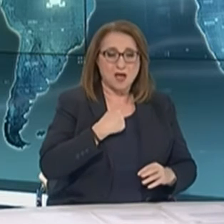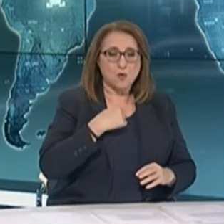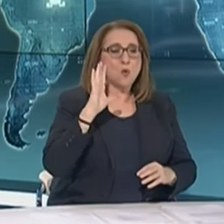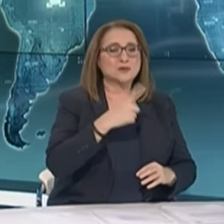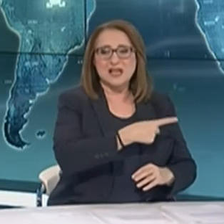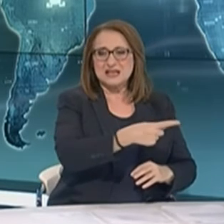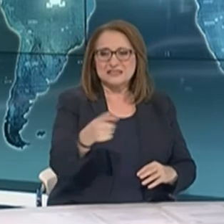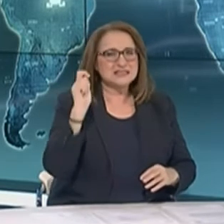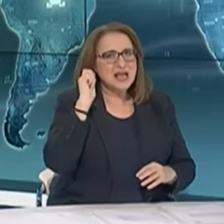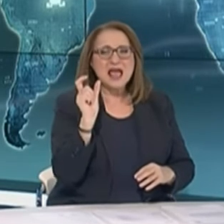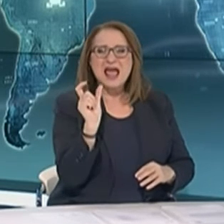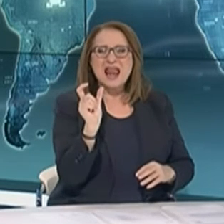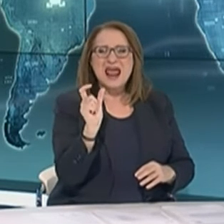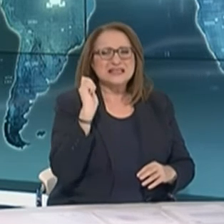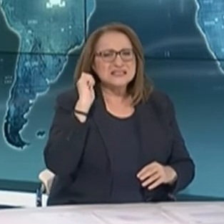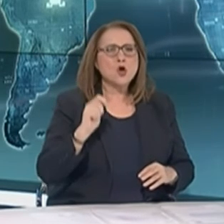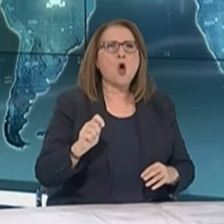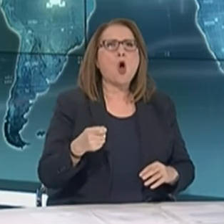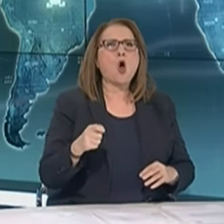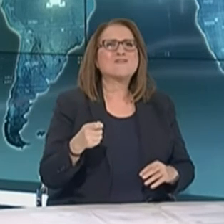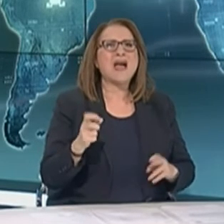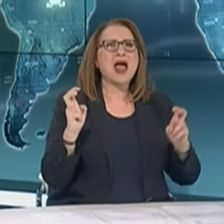«ορφανά», ο οποίος είναι επιστημονικά ανακριβής.